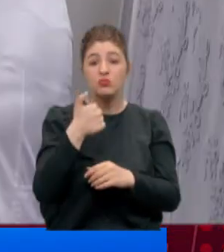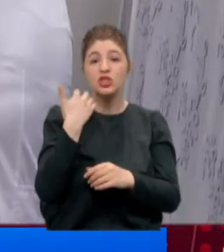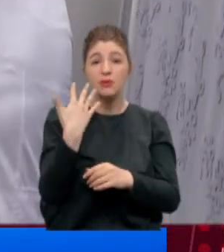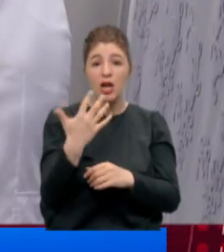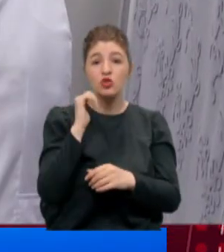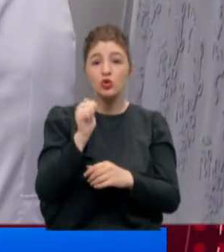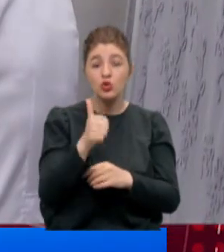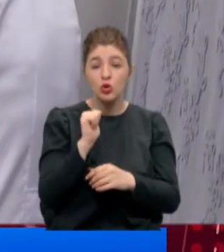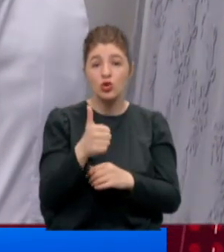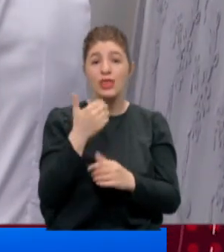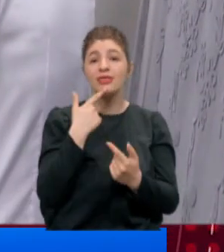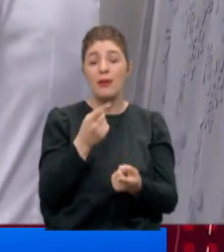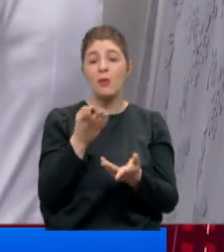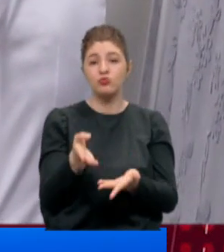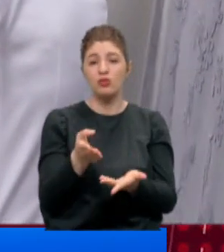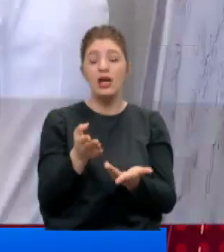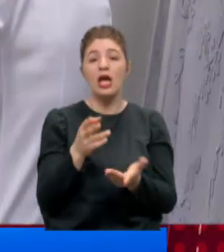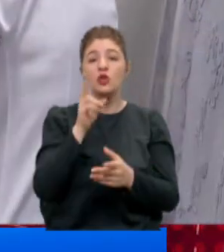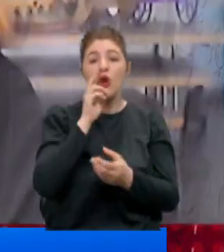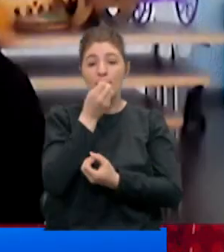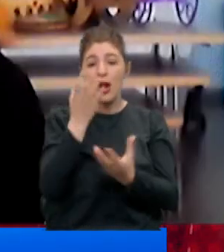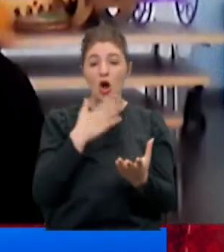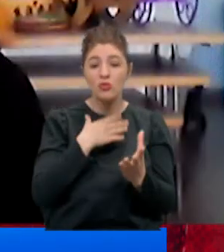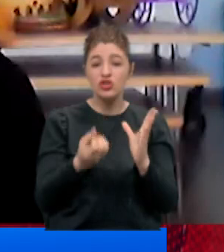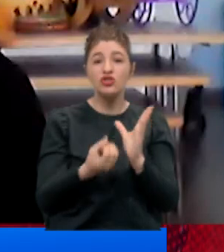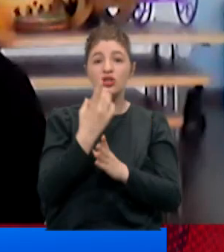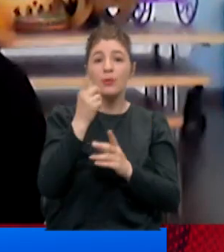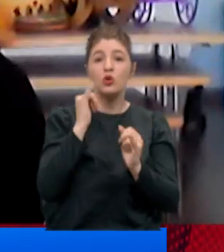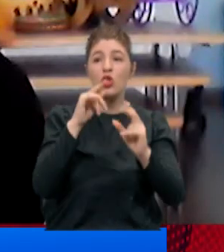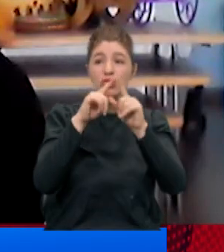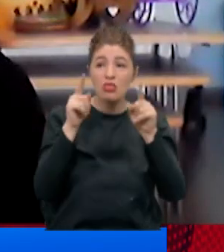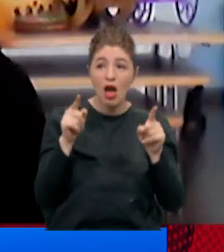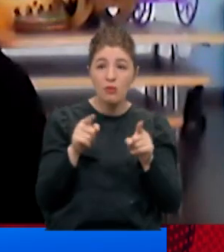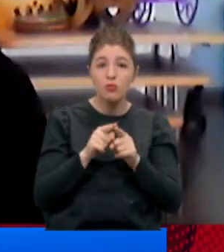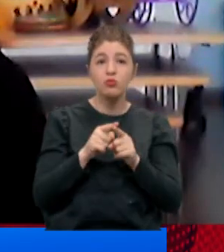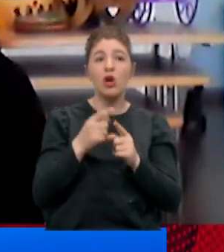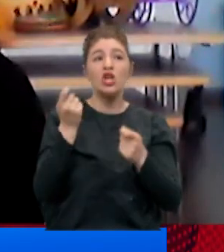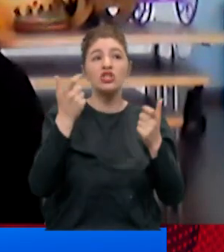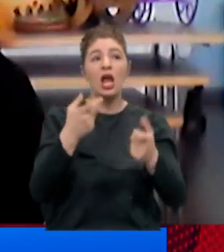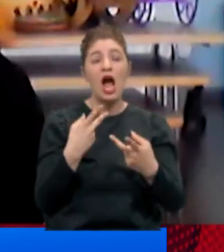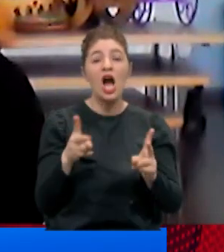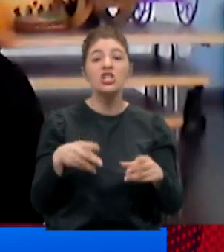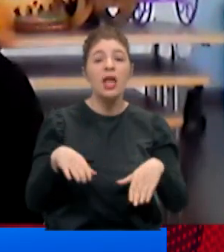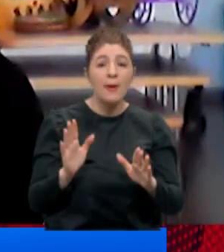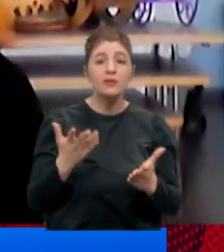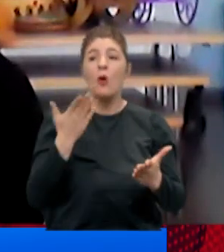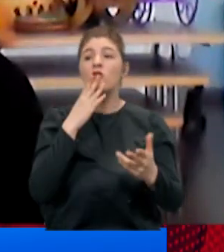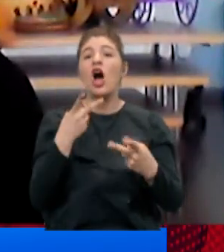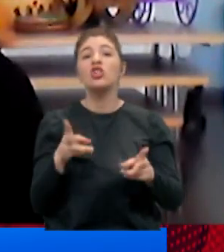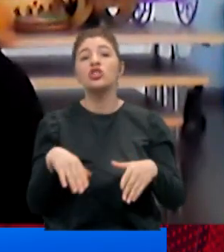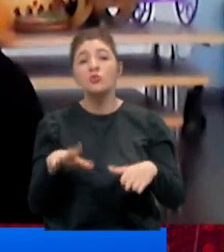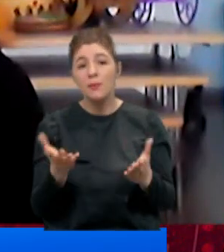gün daha demektir bu. Sonbaharda önümüze çıkacak bir kötü tabloyu, iş yerlerinin açılamamasını, okulların